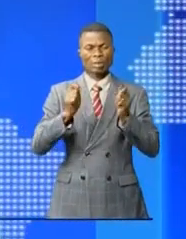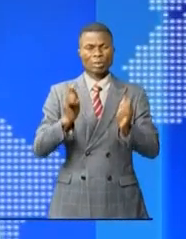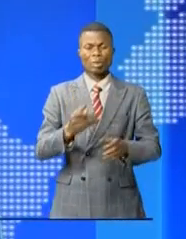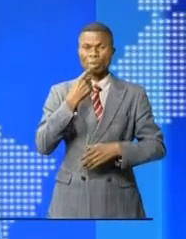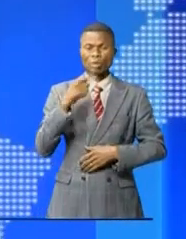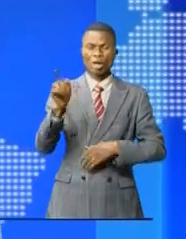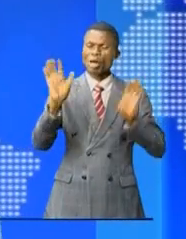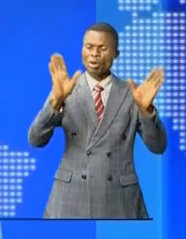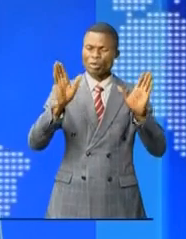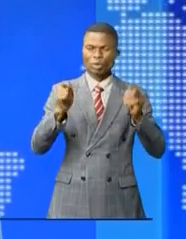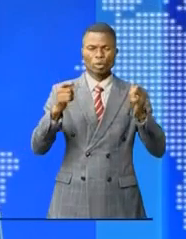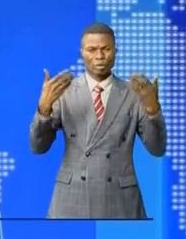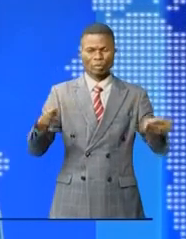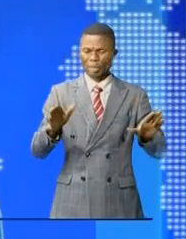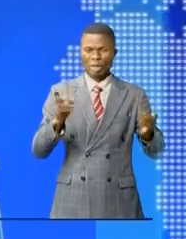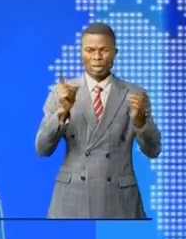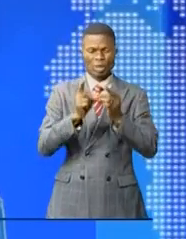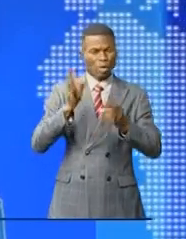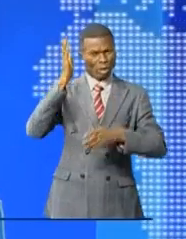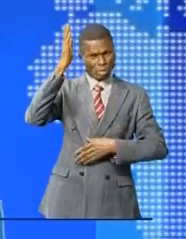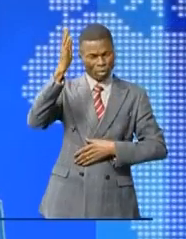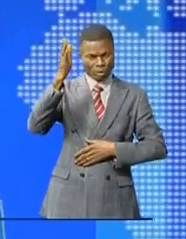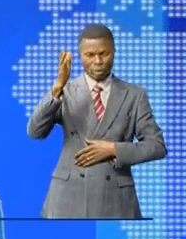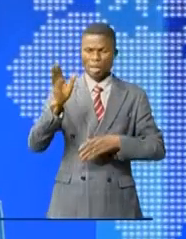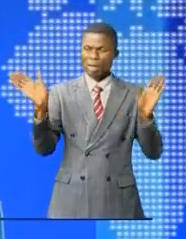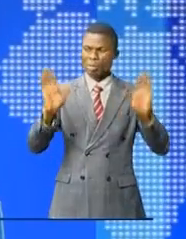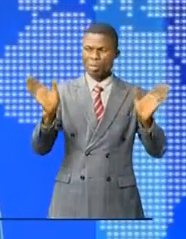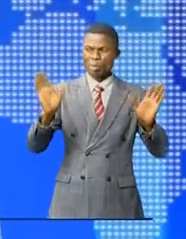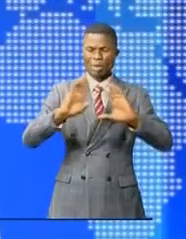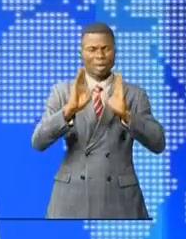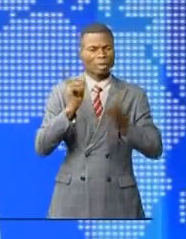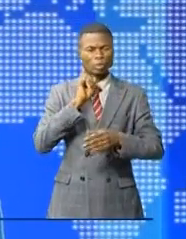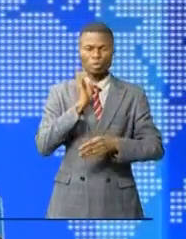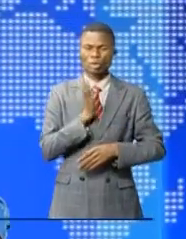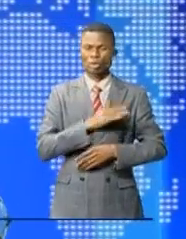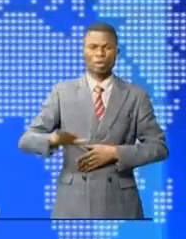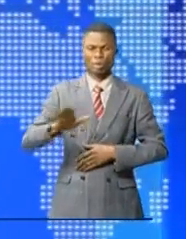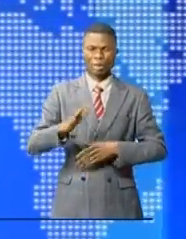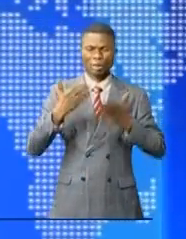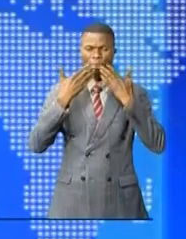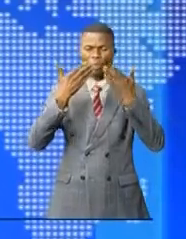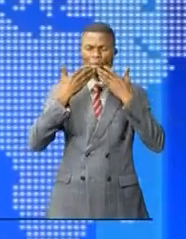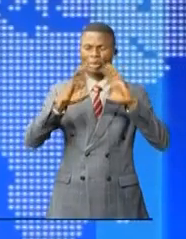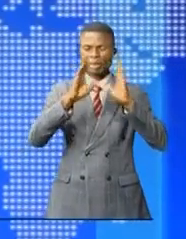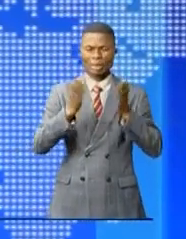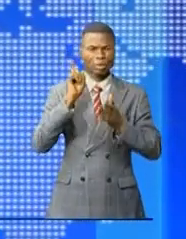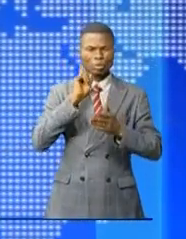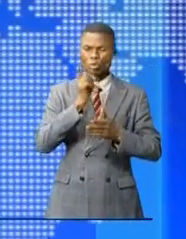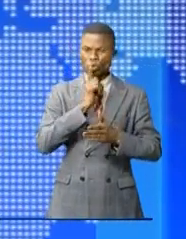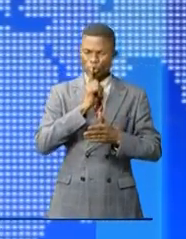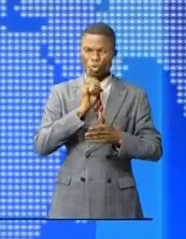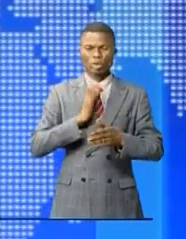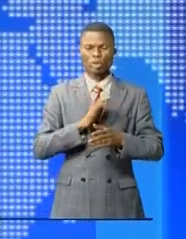je vous dis au revoir, mesdames, messieurs. Je vous retrouve demain à la même heure et avec le même plaisir. D'ici là, portez-vous bien. L'actualité continue